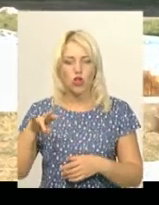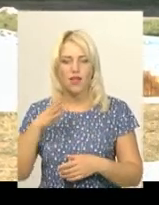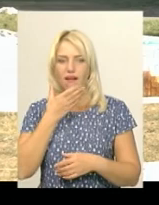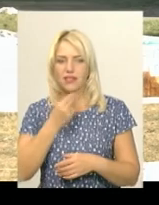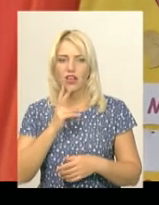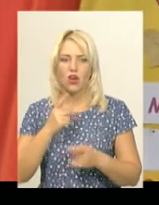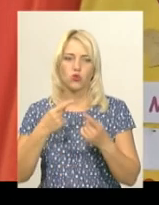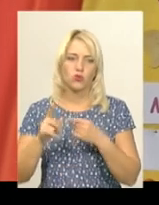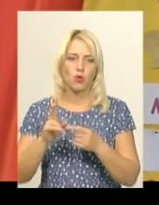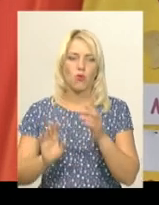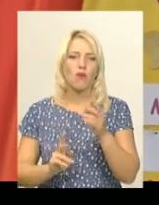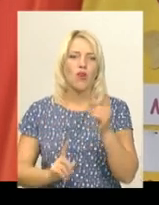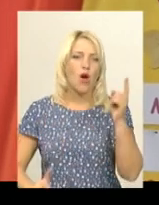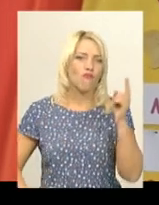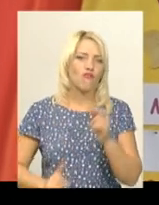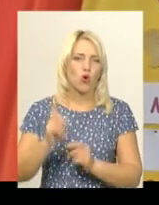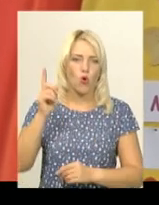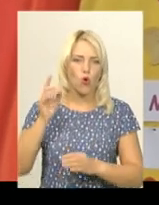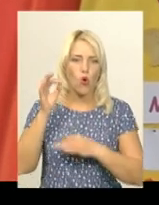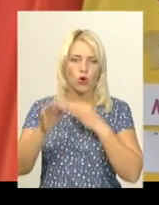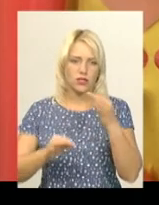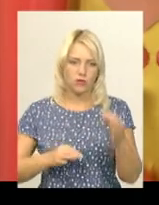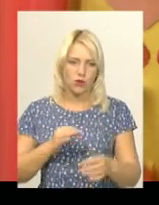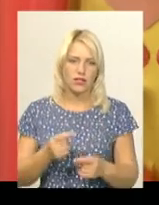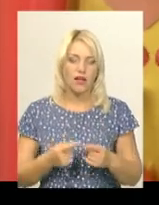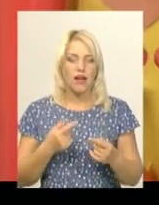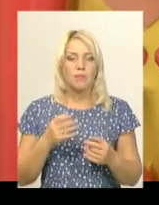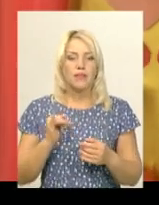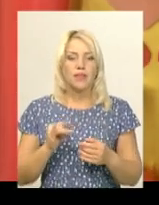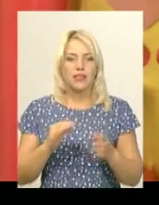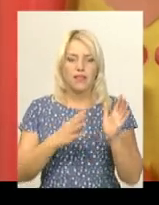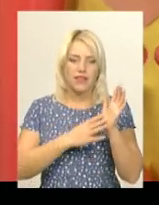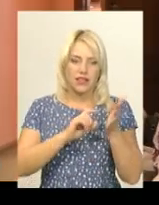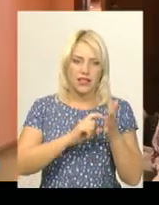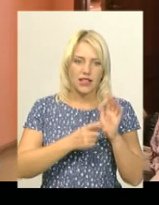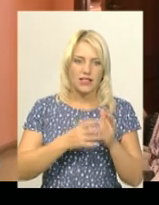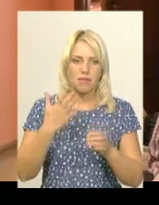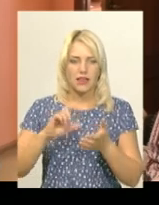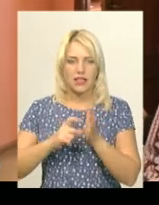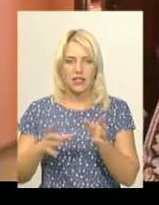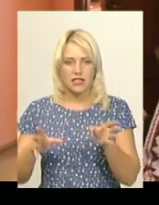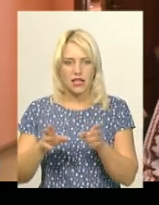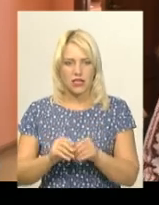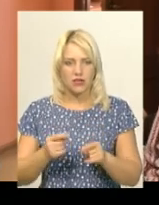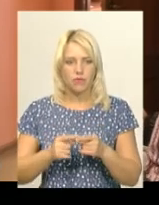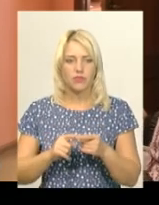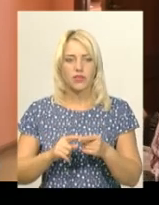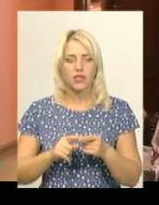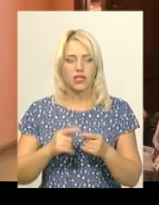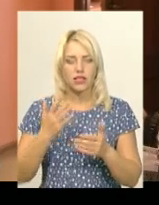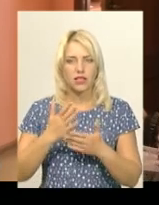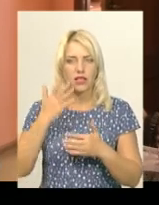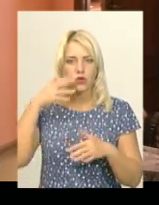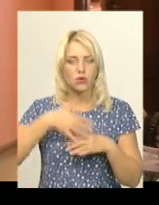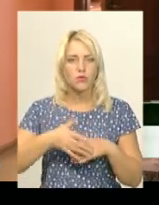полетіти в космос. Від мрій до справи перейшли десятикласники разом з п'ятикласниками. В один момент приходить розуміння того, що